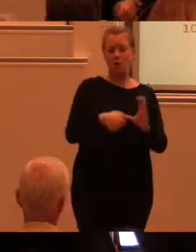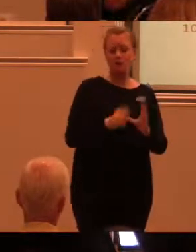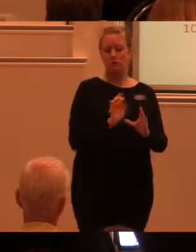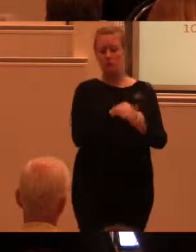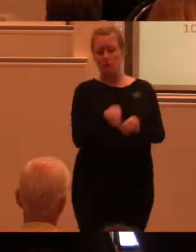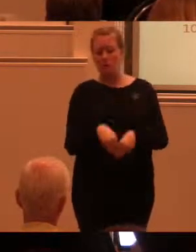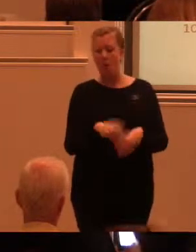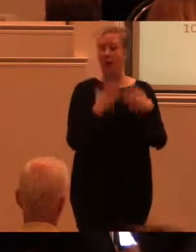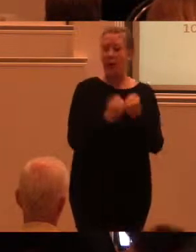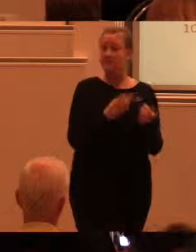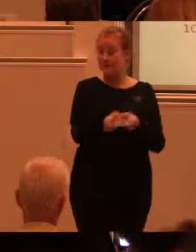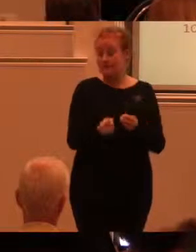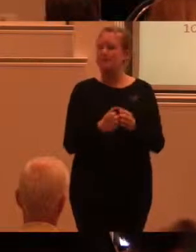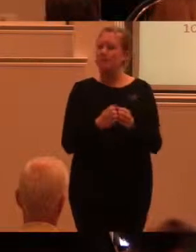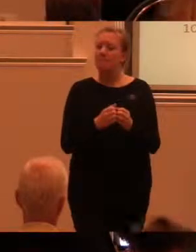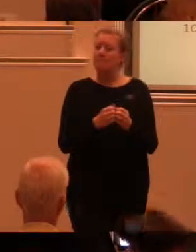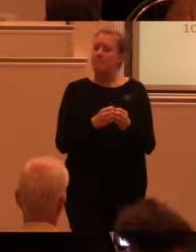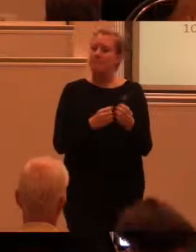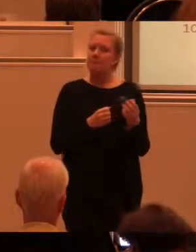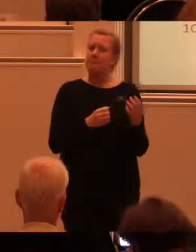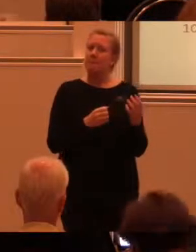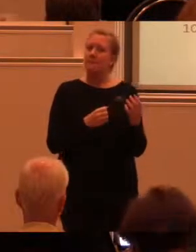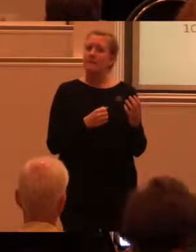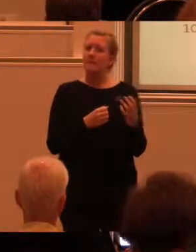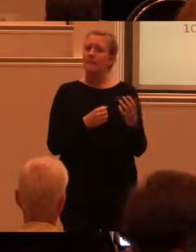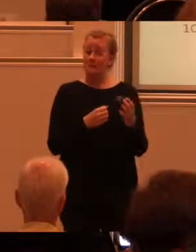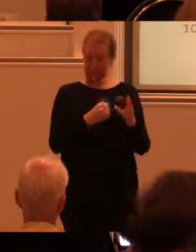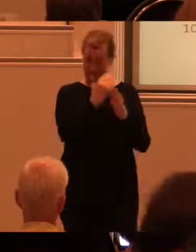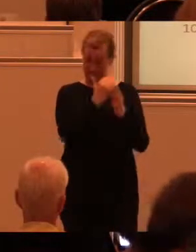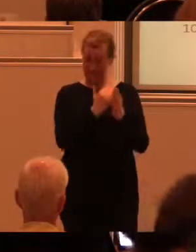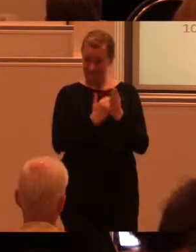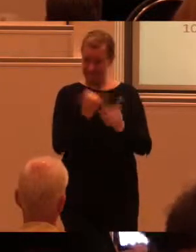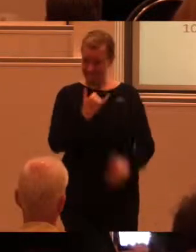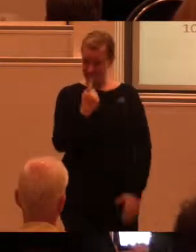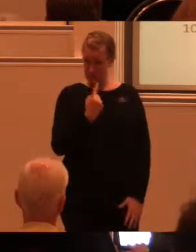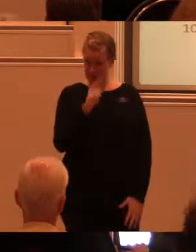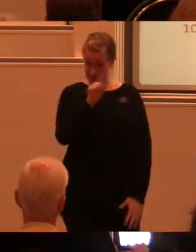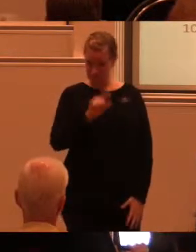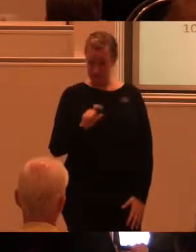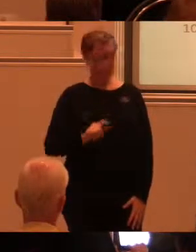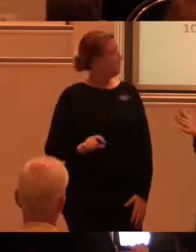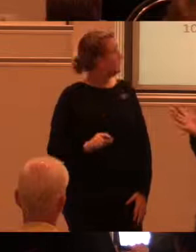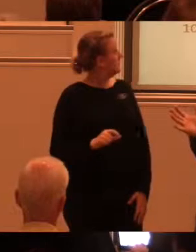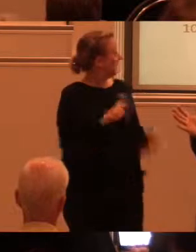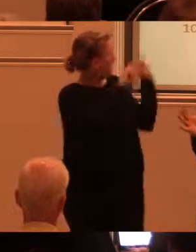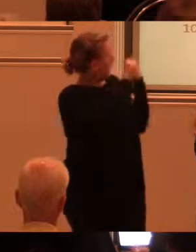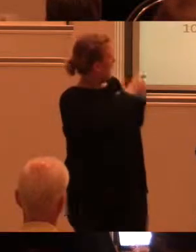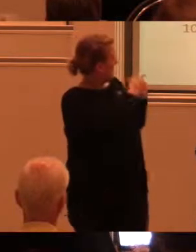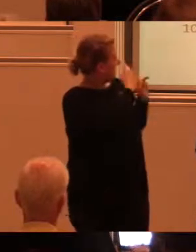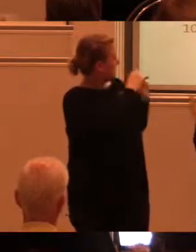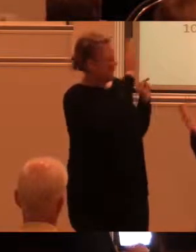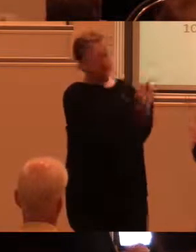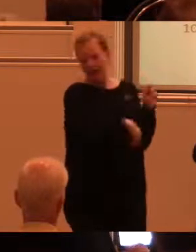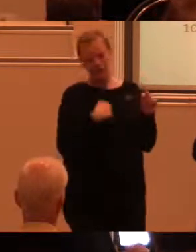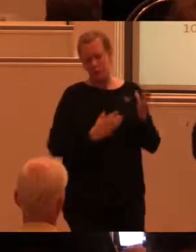standarder. för dem är där ingår det. När vi ser det parentesen där jag ska dra igenom det här